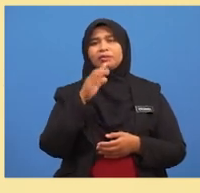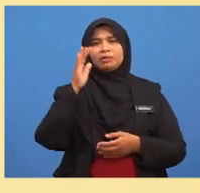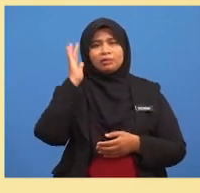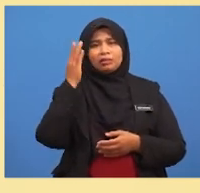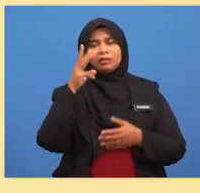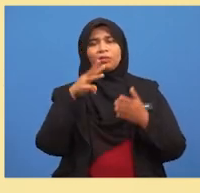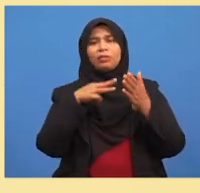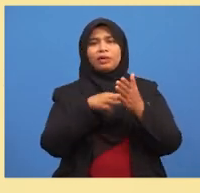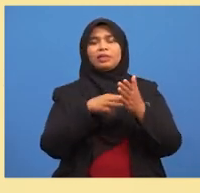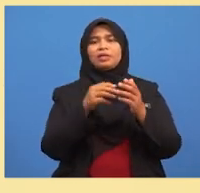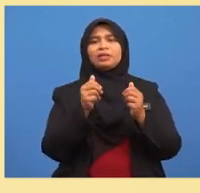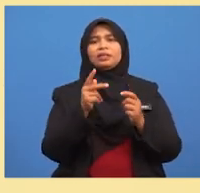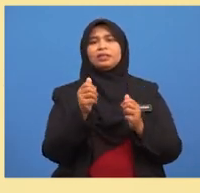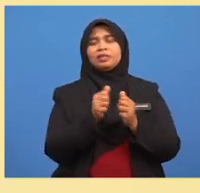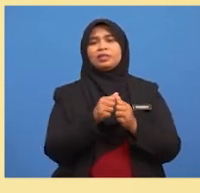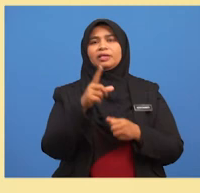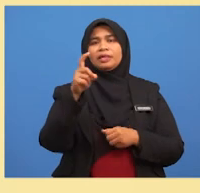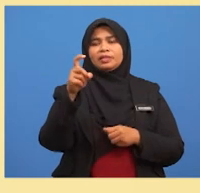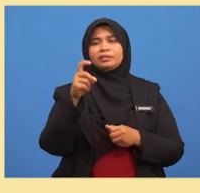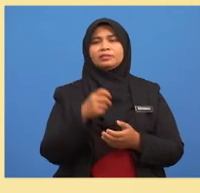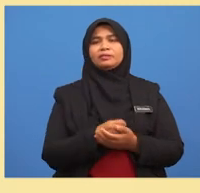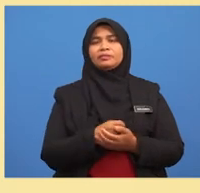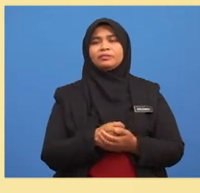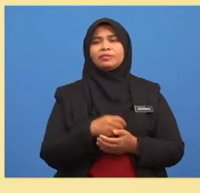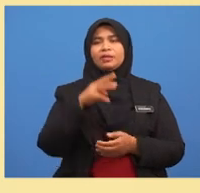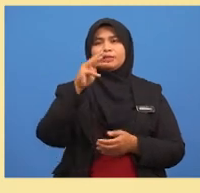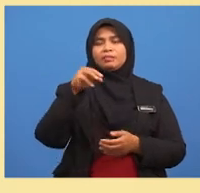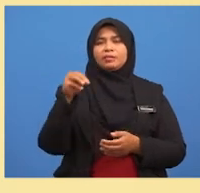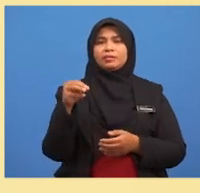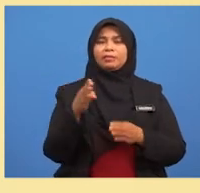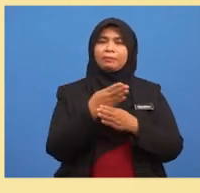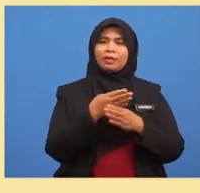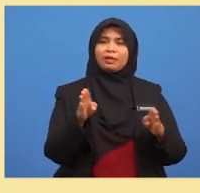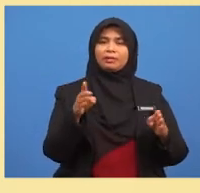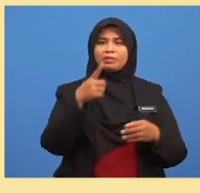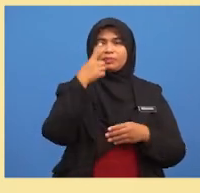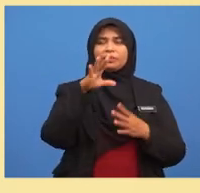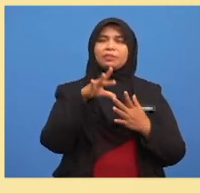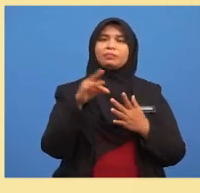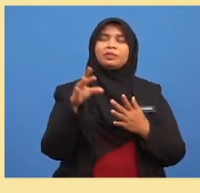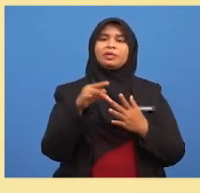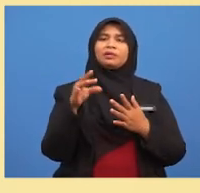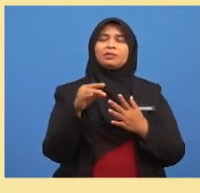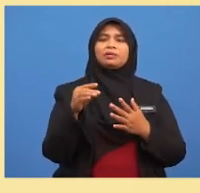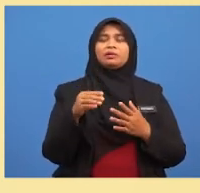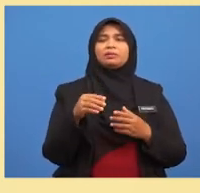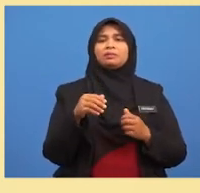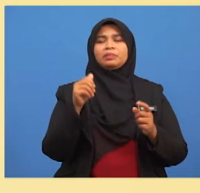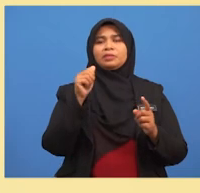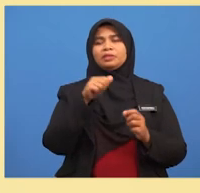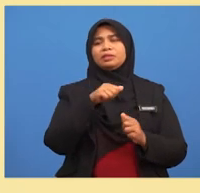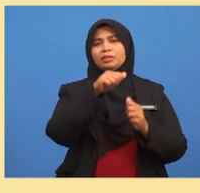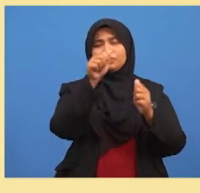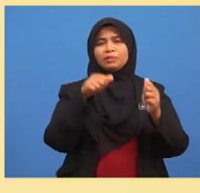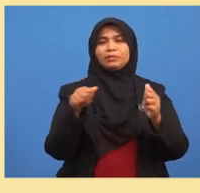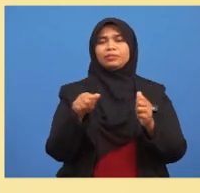pemboleh ubah X Murid-murid bebas untuk memilih apa-apa huruf sebagai